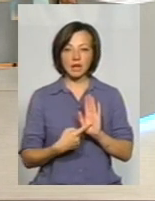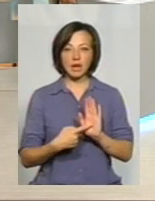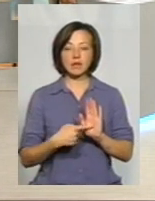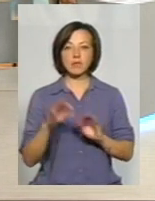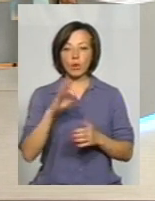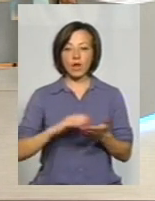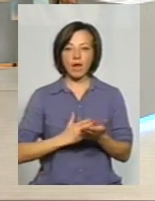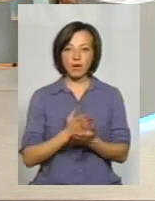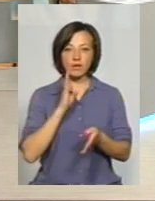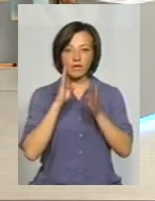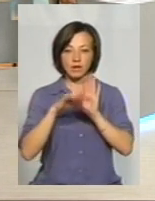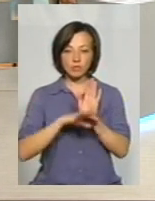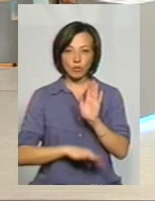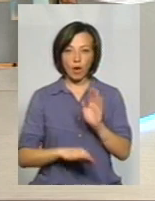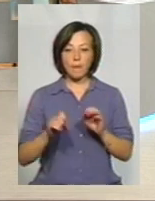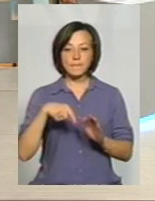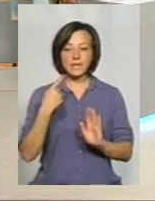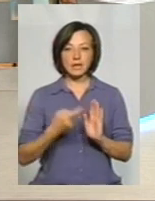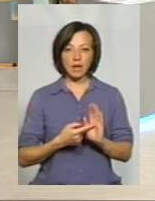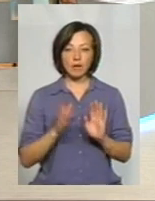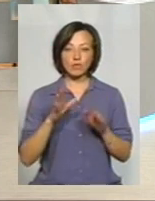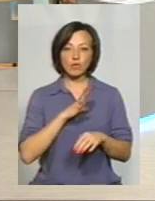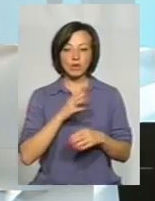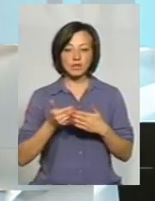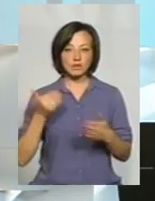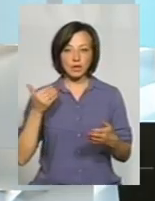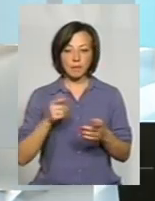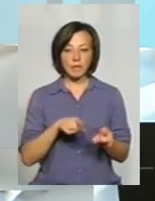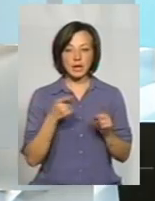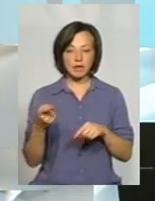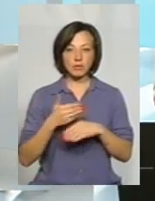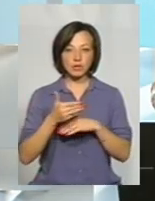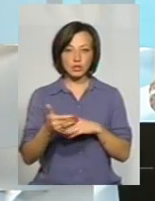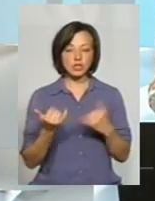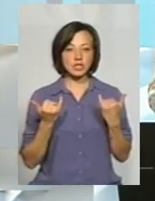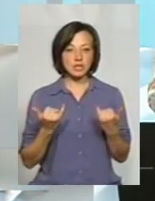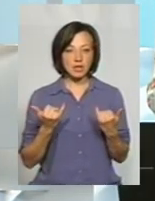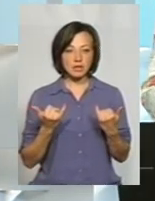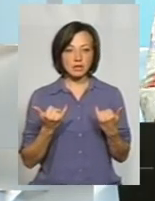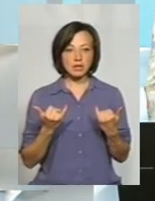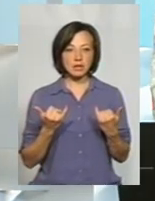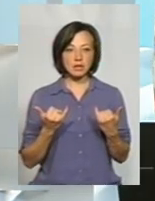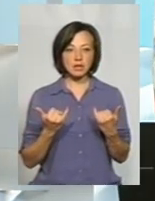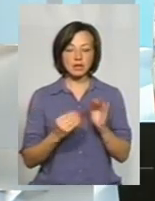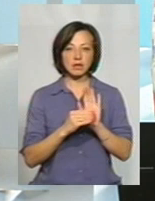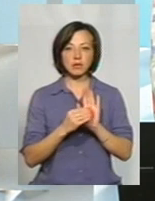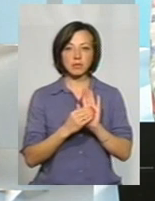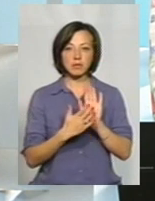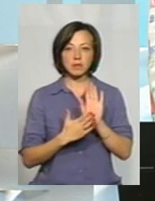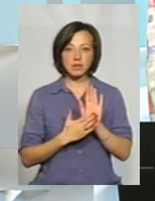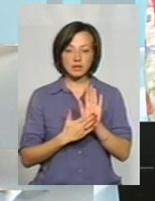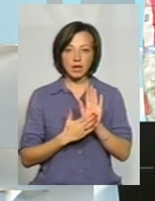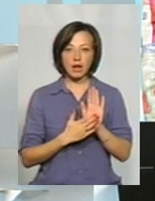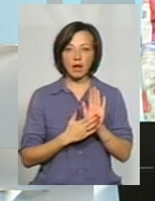стосовно якості у Фейсбук, але ми до тих питань, які були завчасно, перейдемо трошки пізніше. А зараз нам підписує підпрямову трансляцію